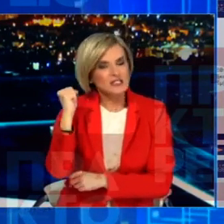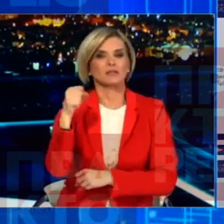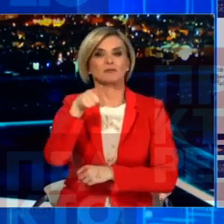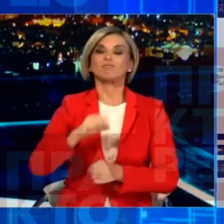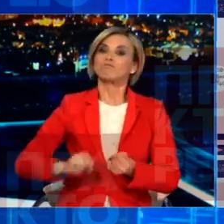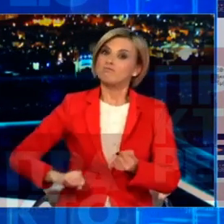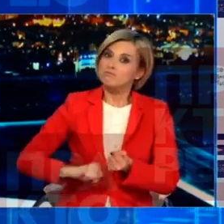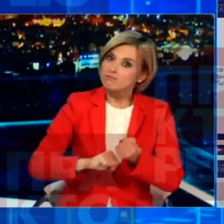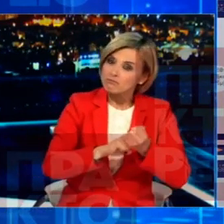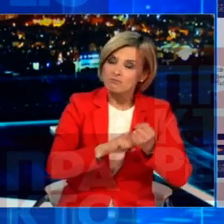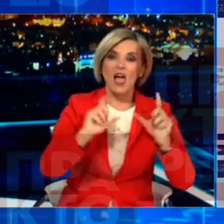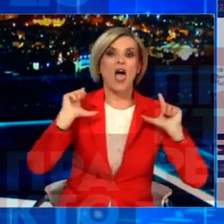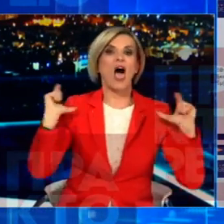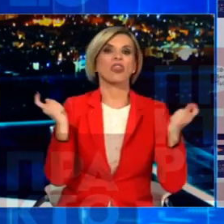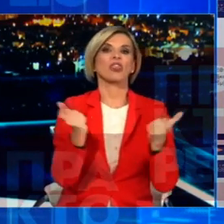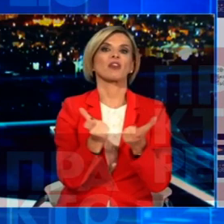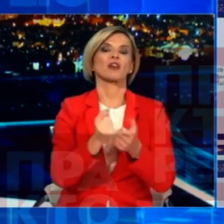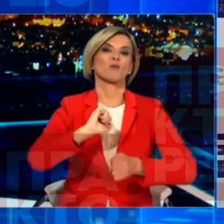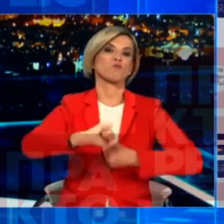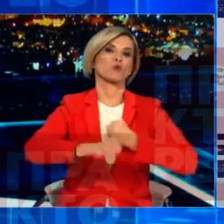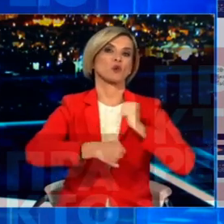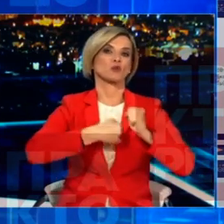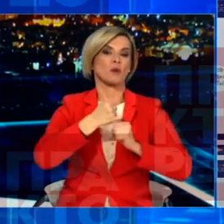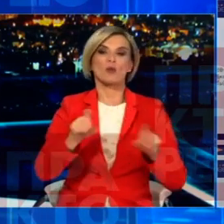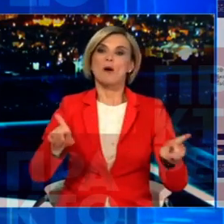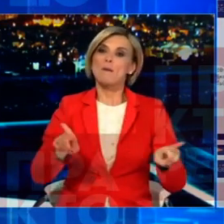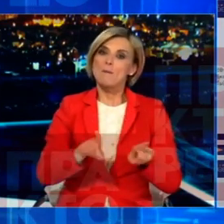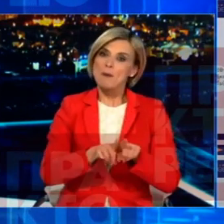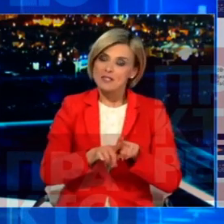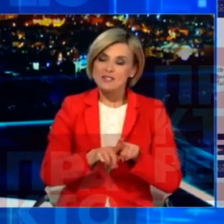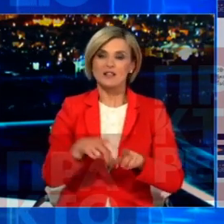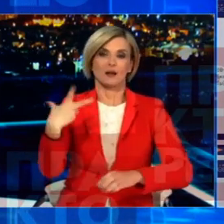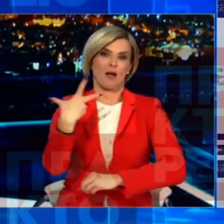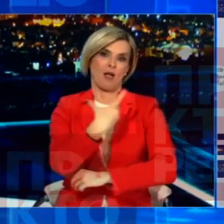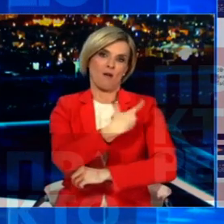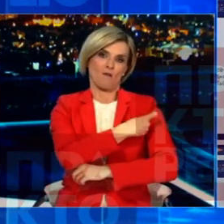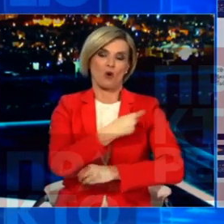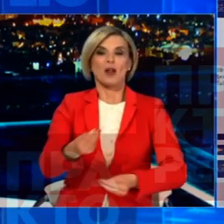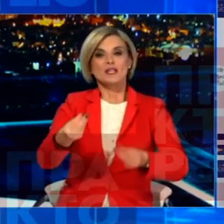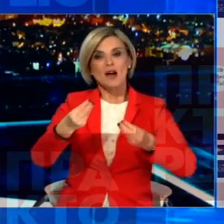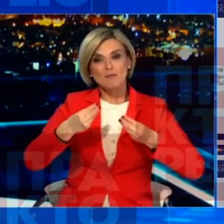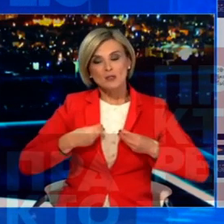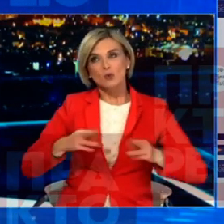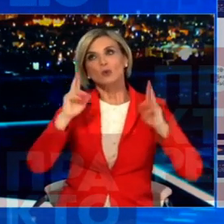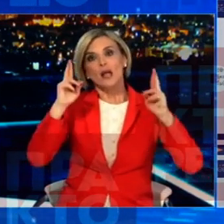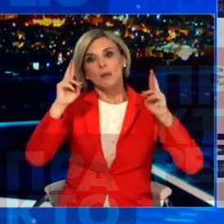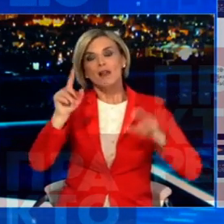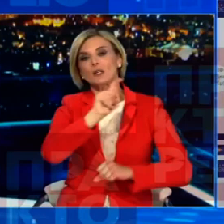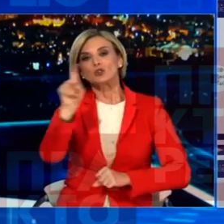να στηρίξουν αυτή την εθνική προσπάθεια Με την ευλογία του εμβολιασμού Που θα μας δώσει δυνατότητα να ξαναπάρουμε τις ζωές μας πίσω